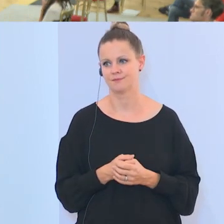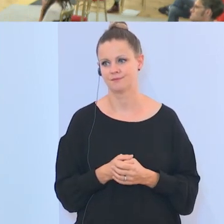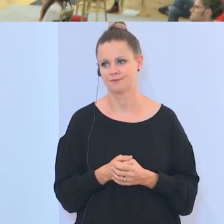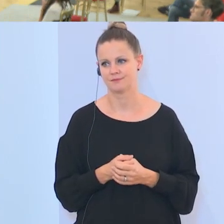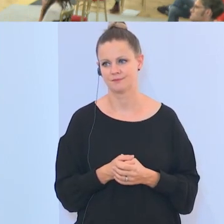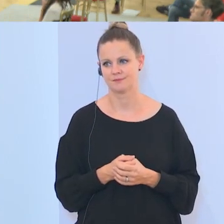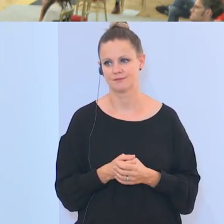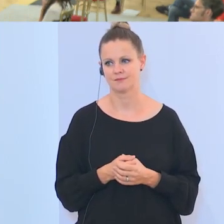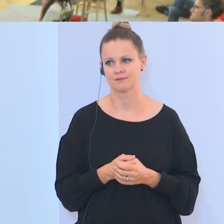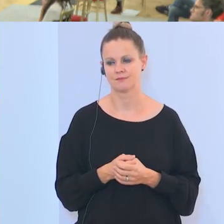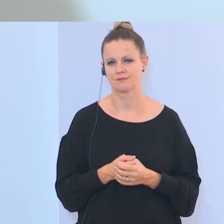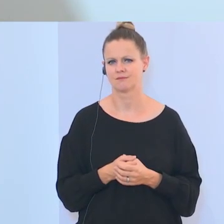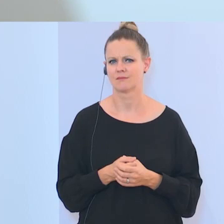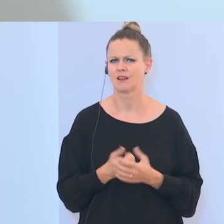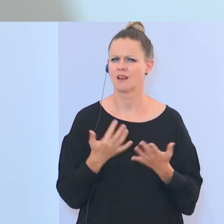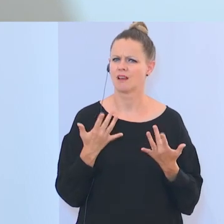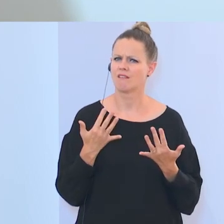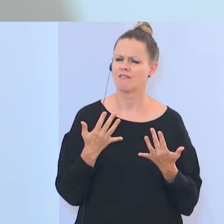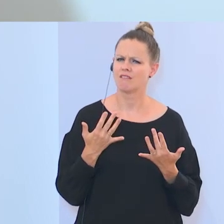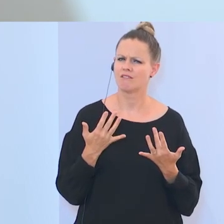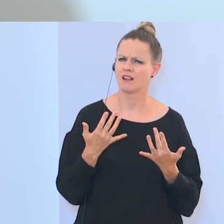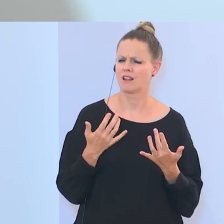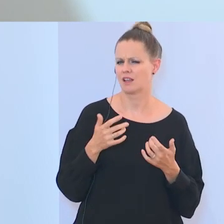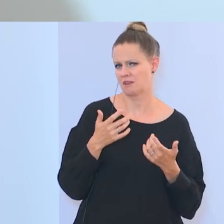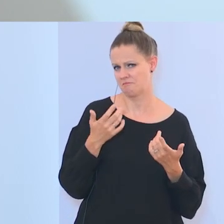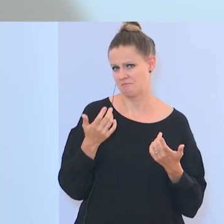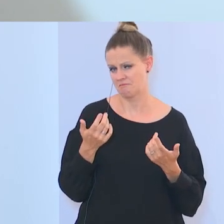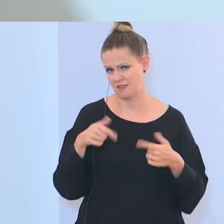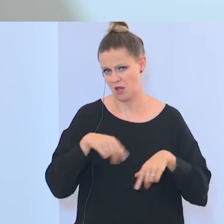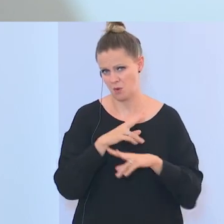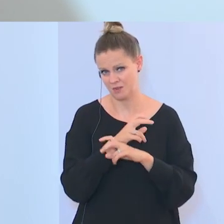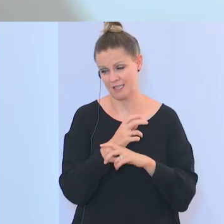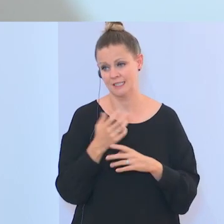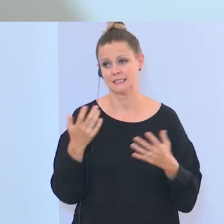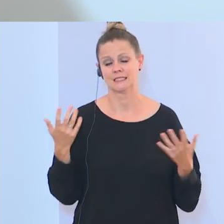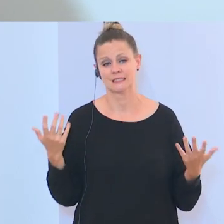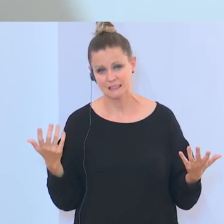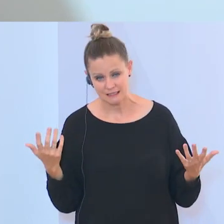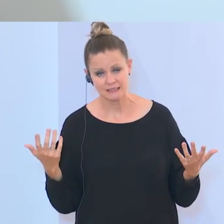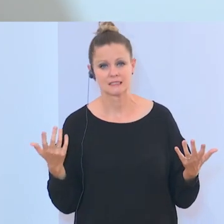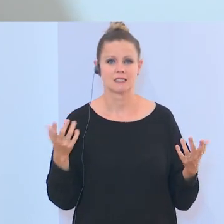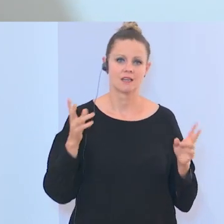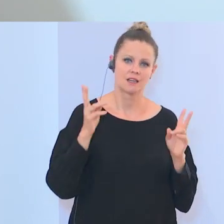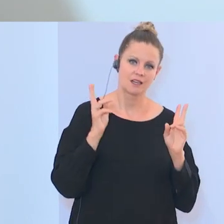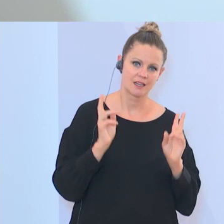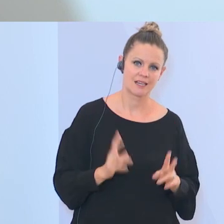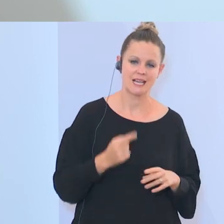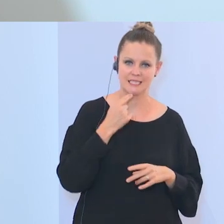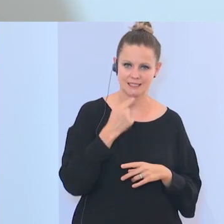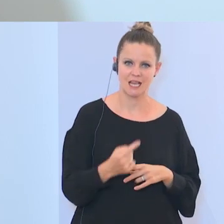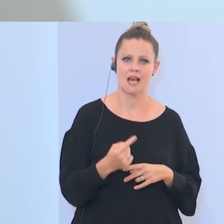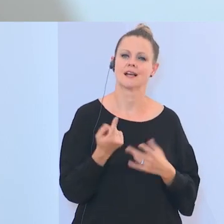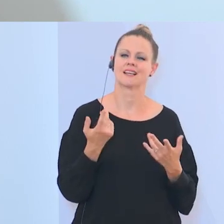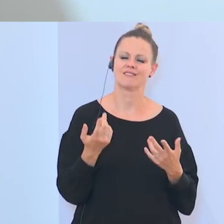Nun, die Frage war, wie viele sind es in Österreich? Ich glaube, man kann sagen, dass die islamistischen